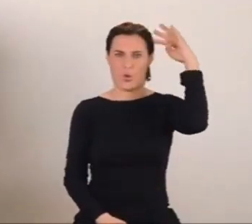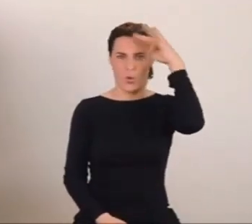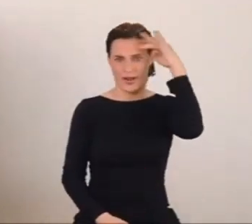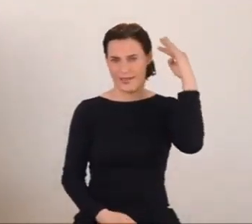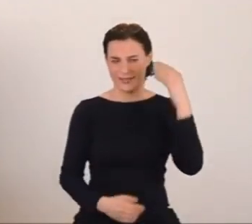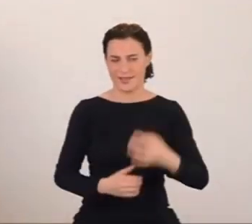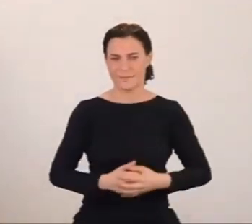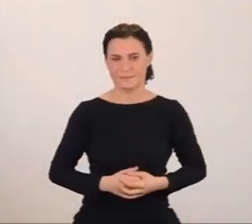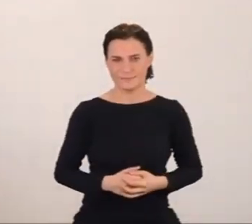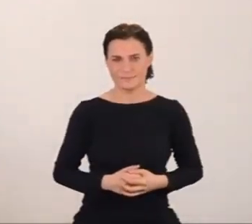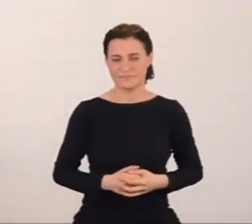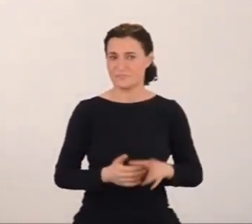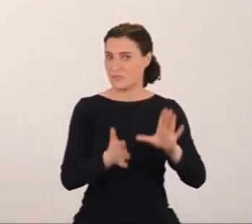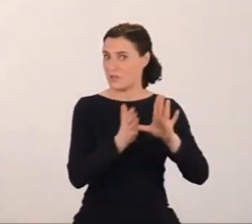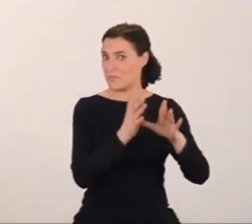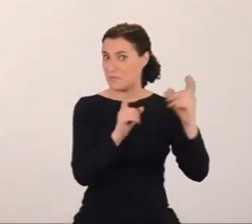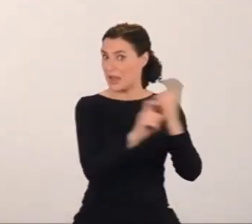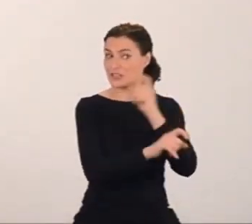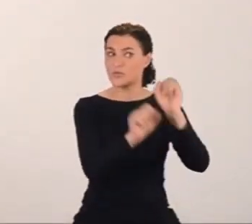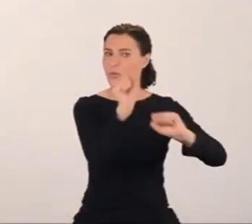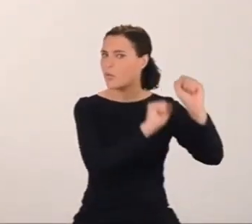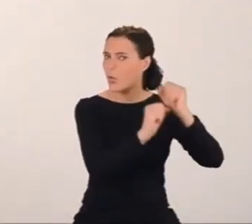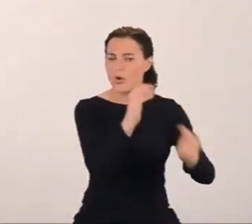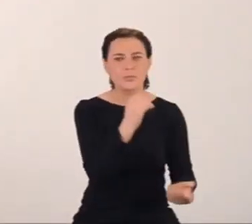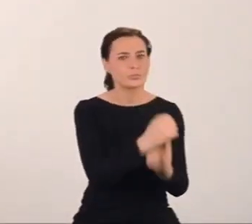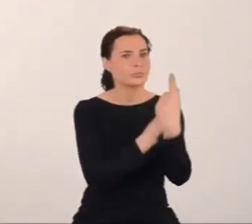W Włoszech to była nowość.